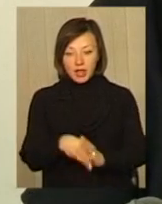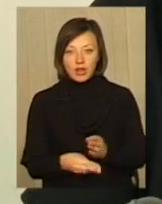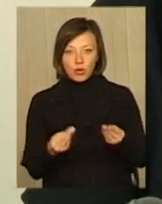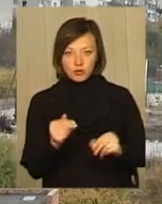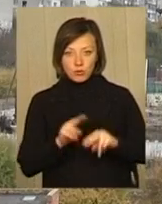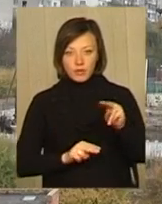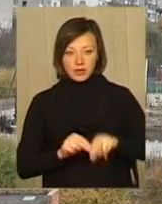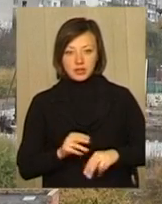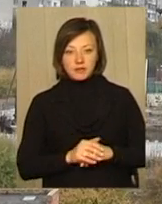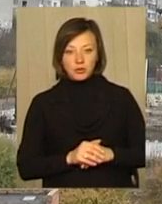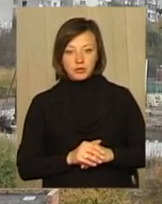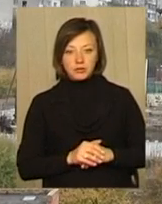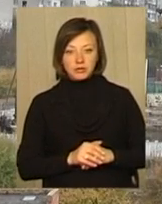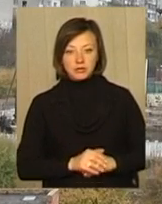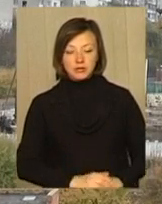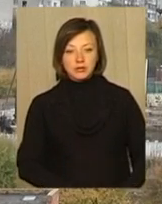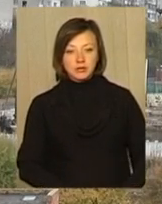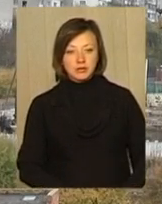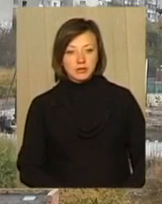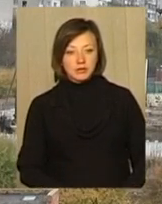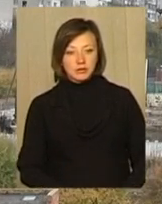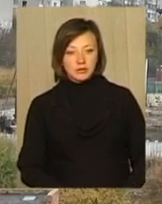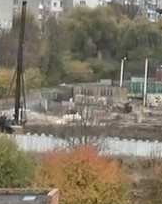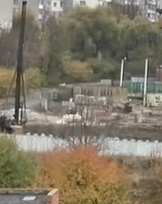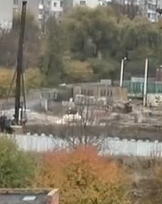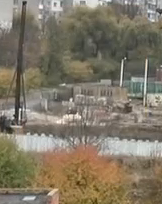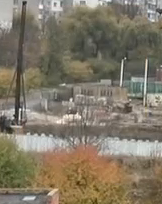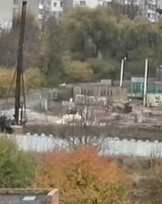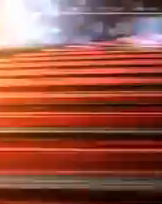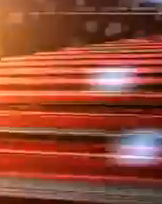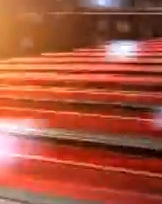будівництво. Андрій Макогон, В'ячеслав Добровольський для Подільської панорами.